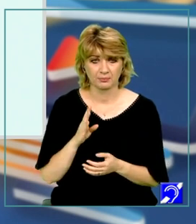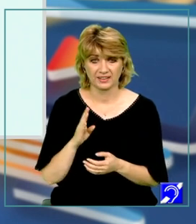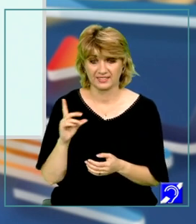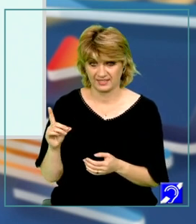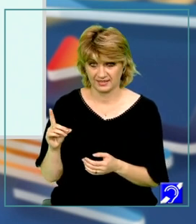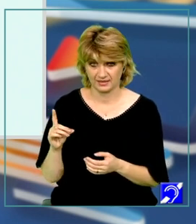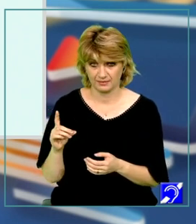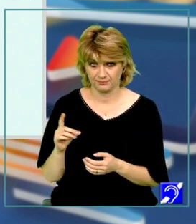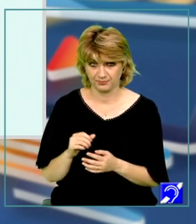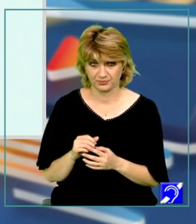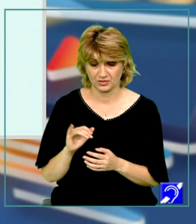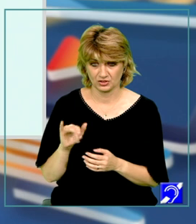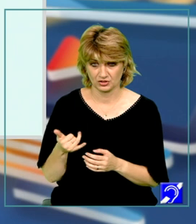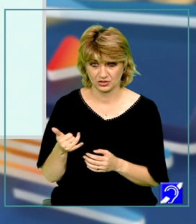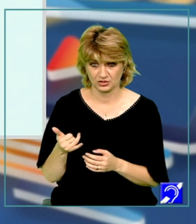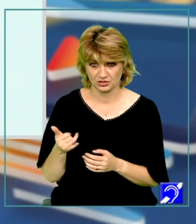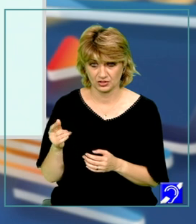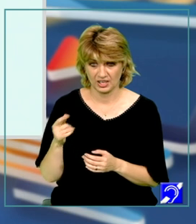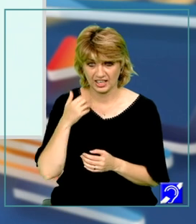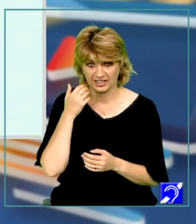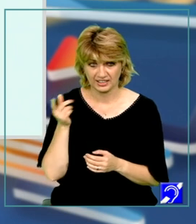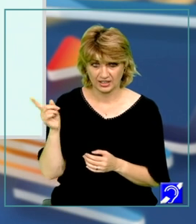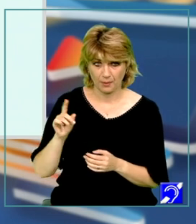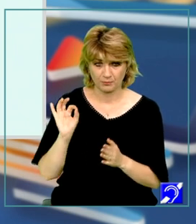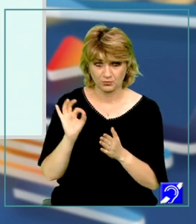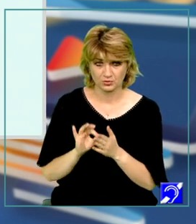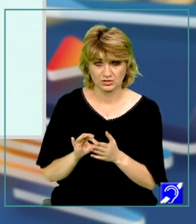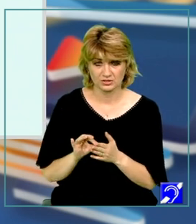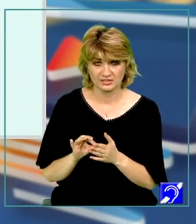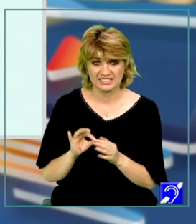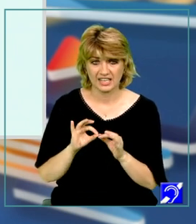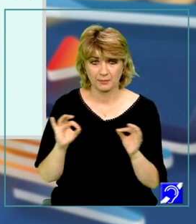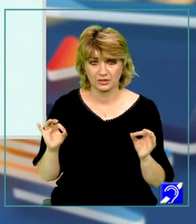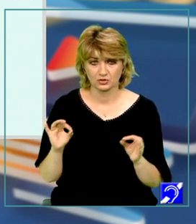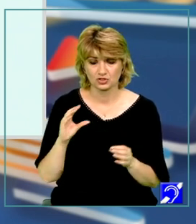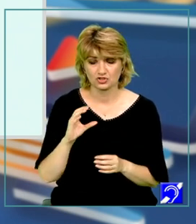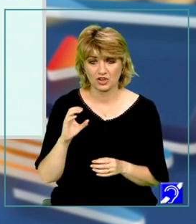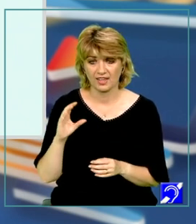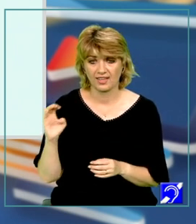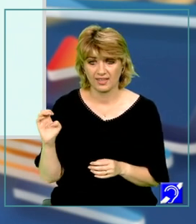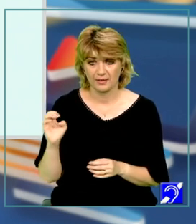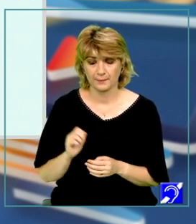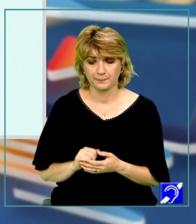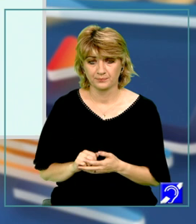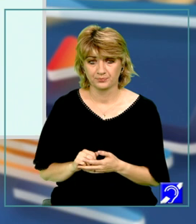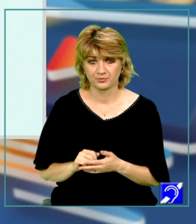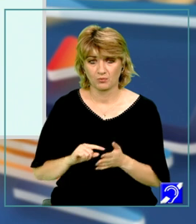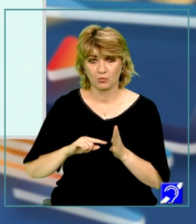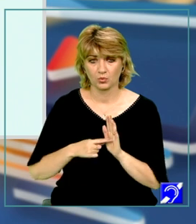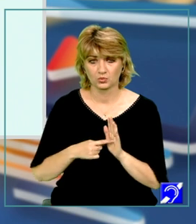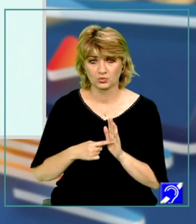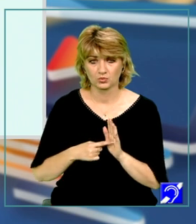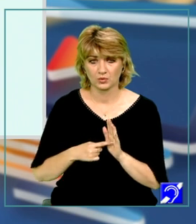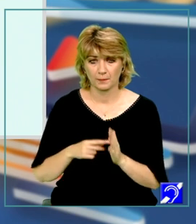această margine a hârtiei am marcat-o ca fiind segmentul CE. Punctul P